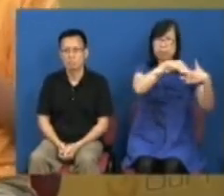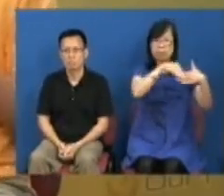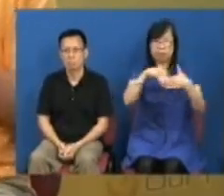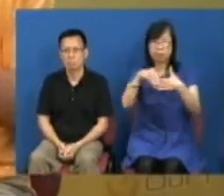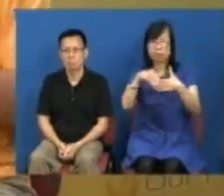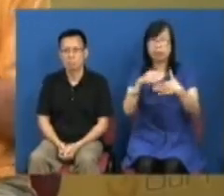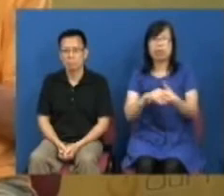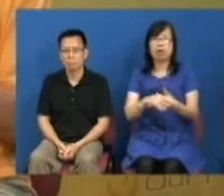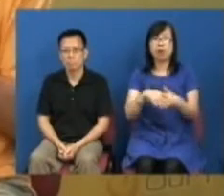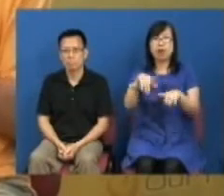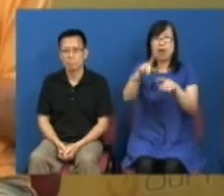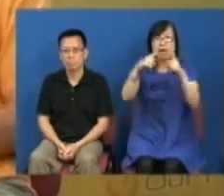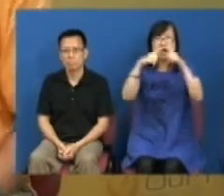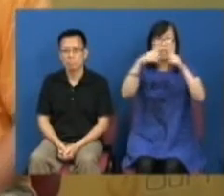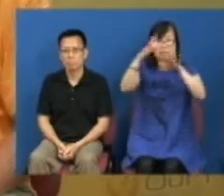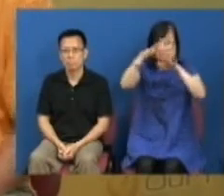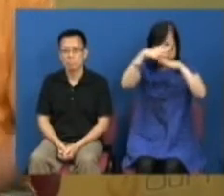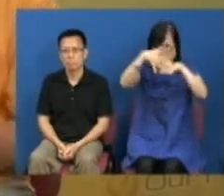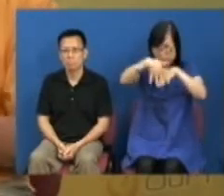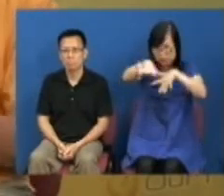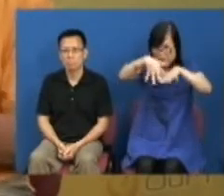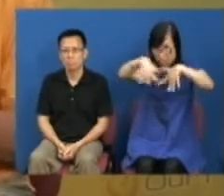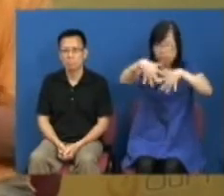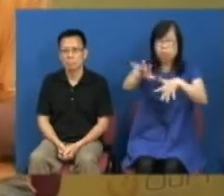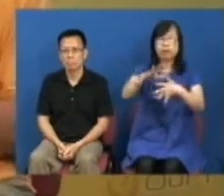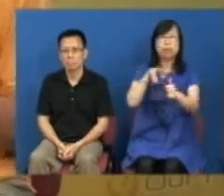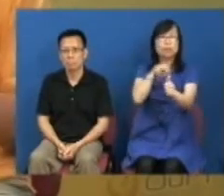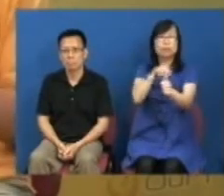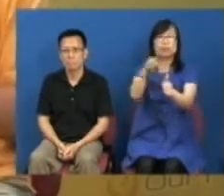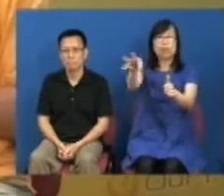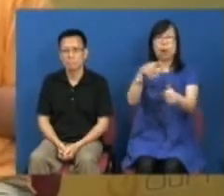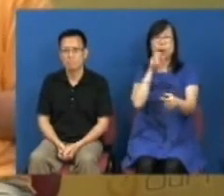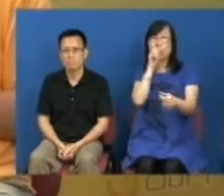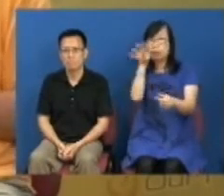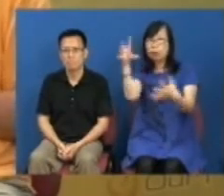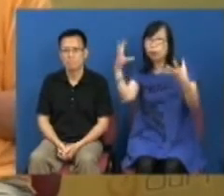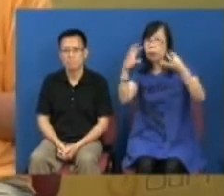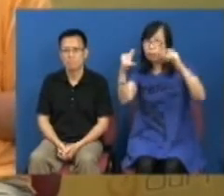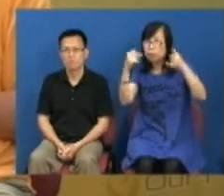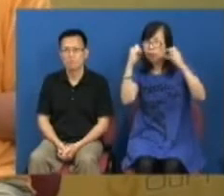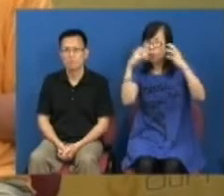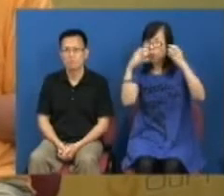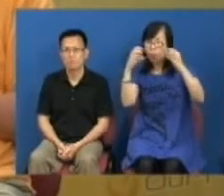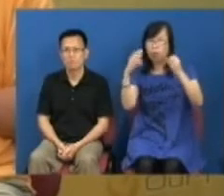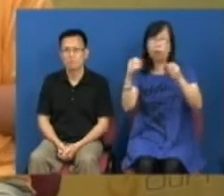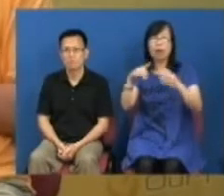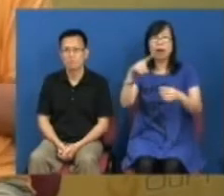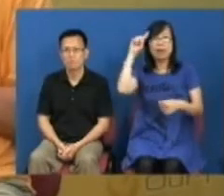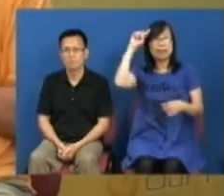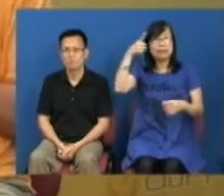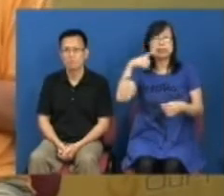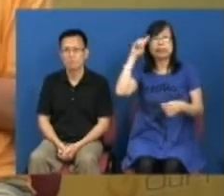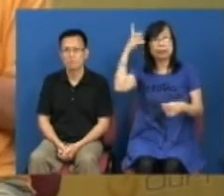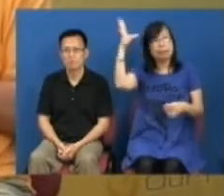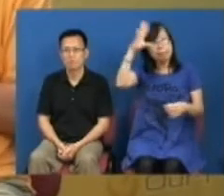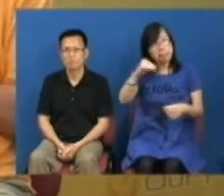做人潮管制真的有的他跟我们民阵开了两次的会再会开两次会明天早一次明晚一次